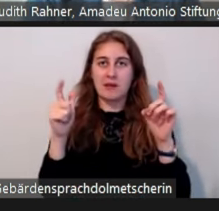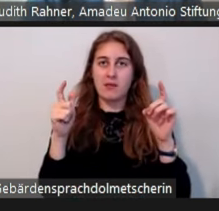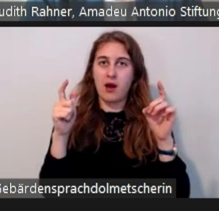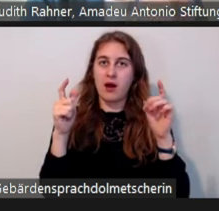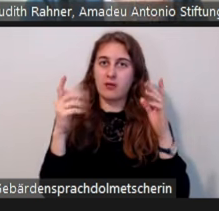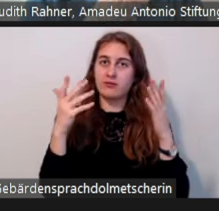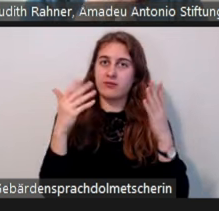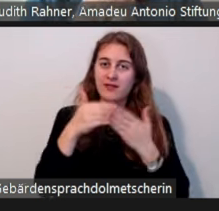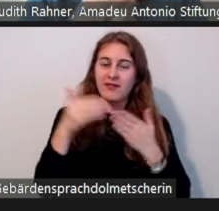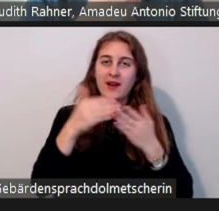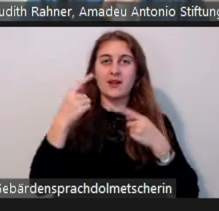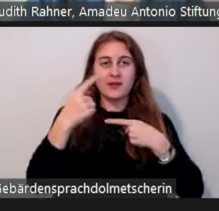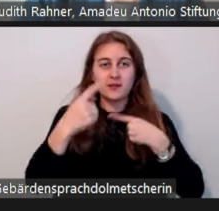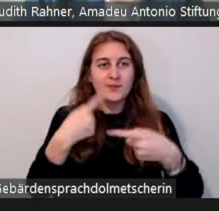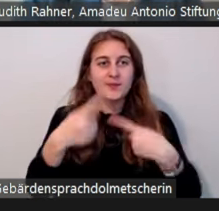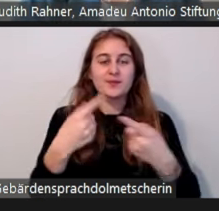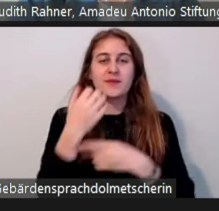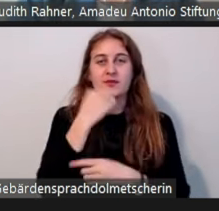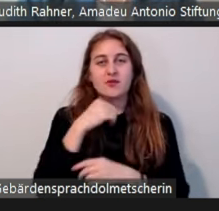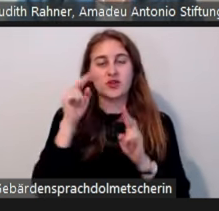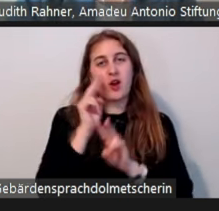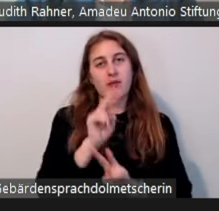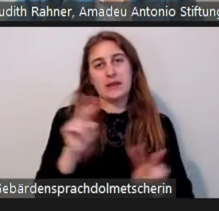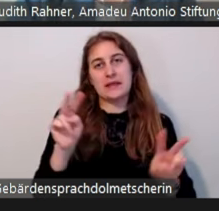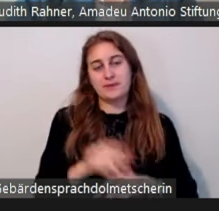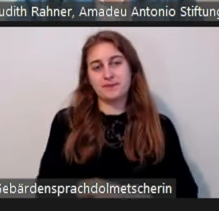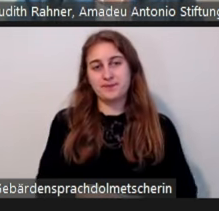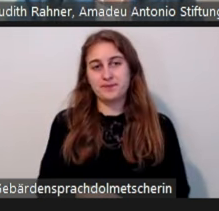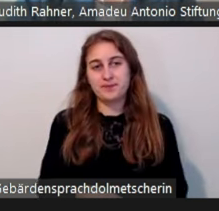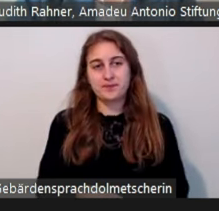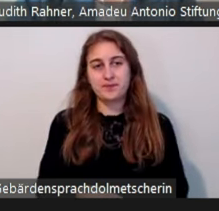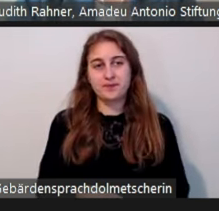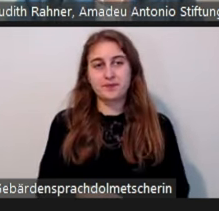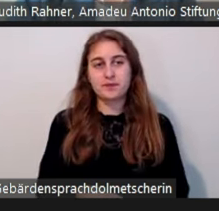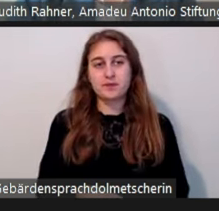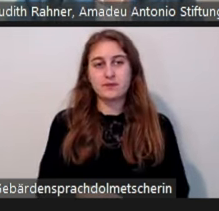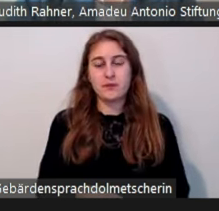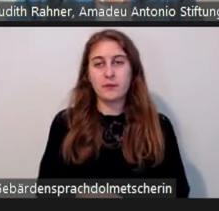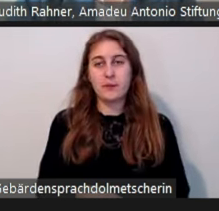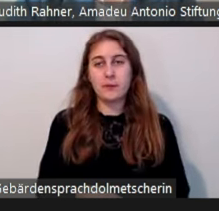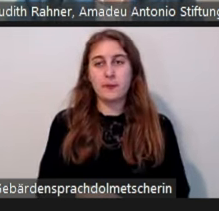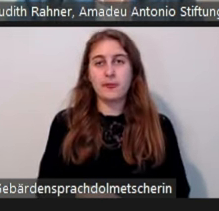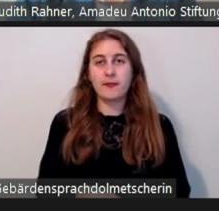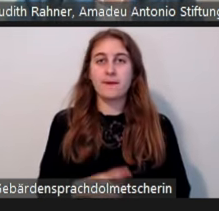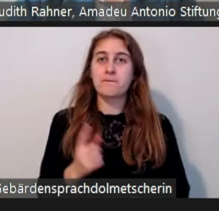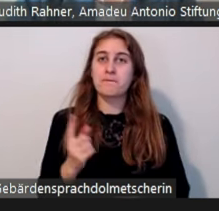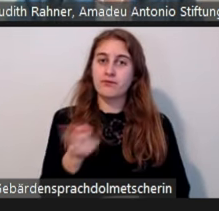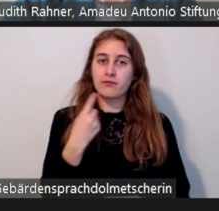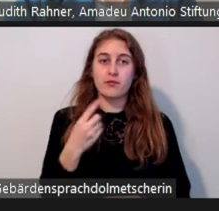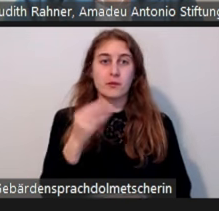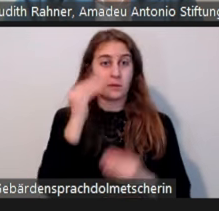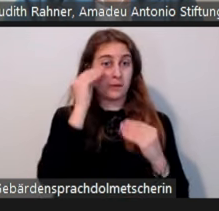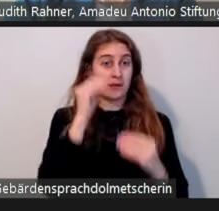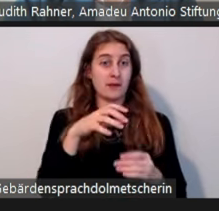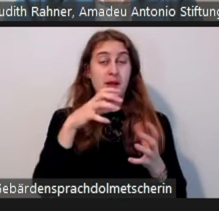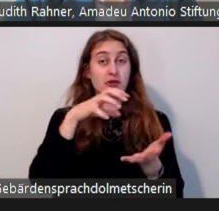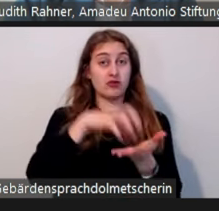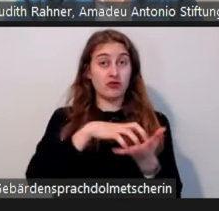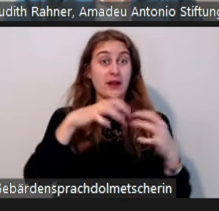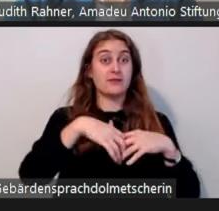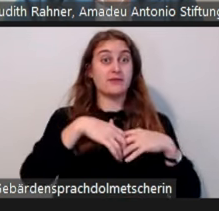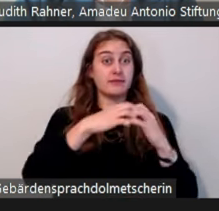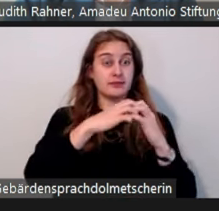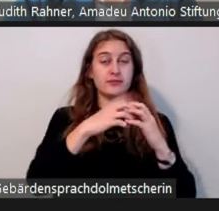wir jetzt gar nicht so in Zahlen gemacht, aber die Angriffe auf unsere Arbeit, nachdem wir quasi den Start der Meldestelle verkündet haben,